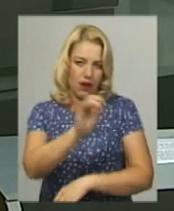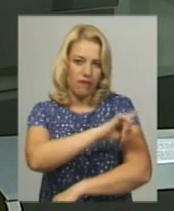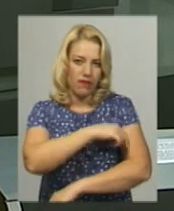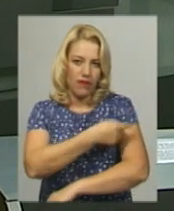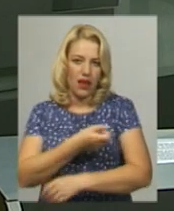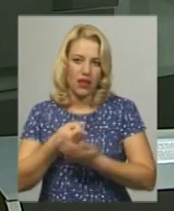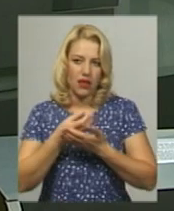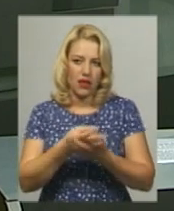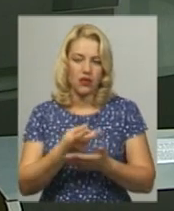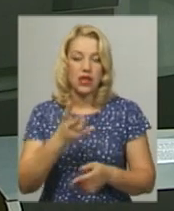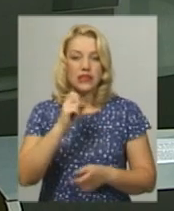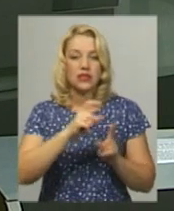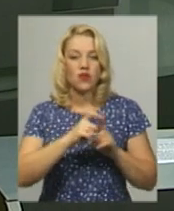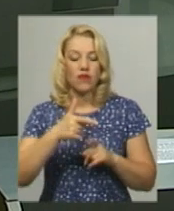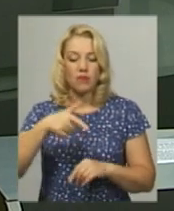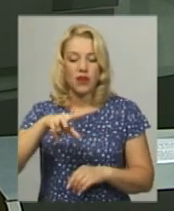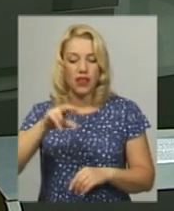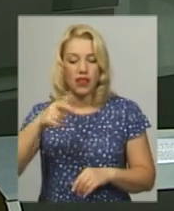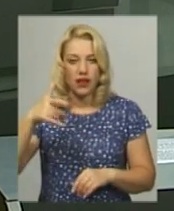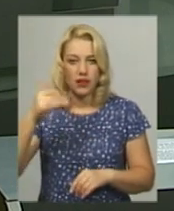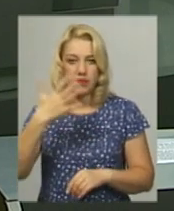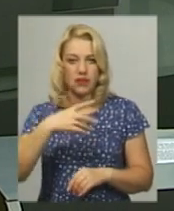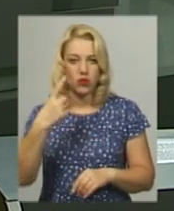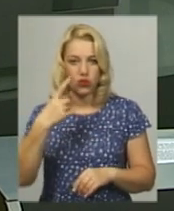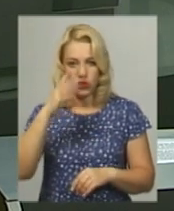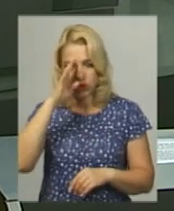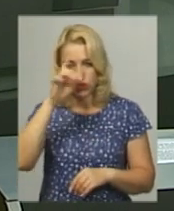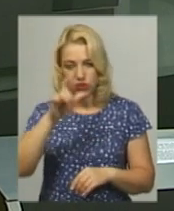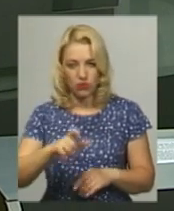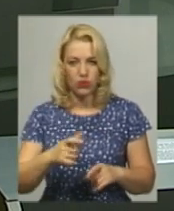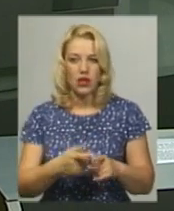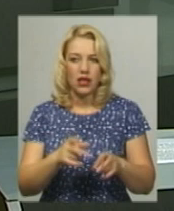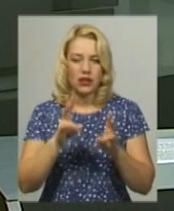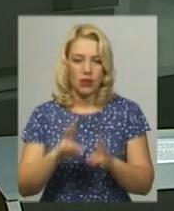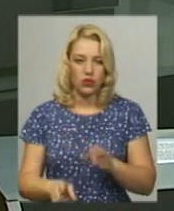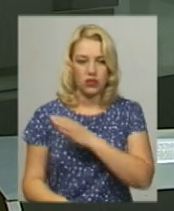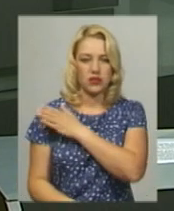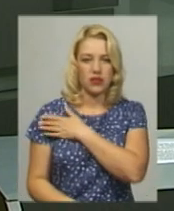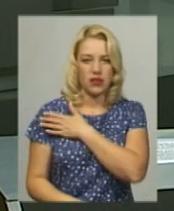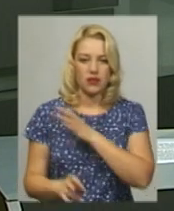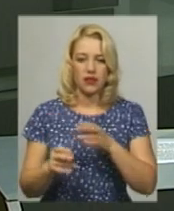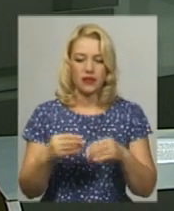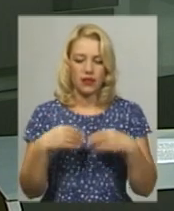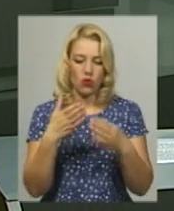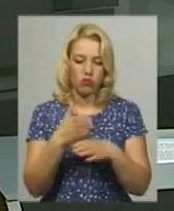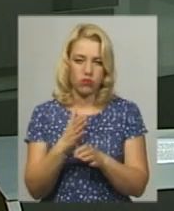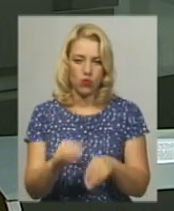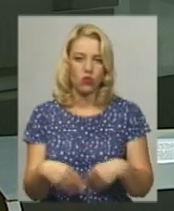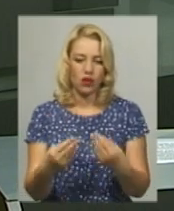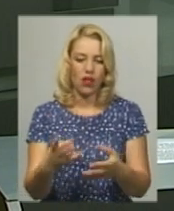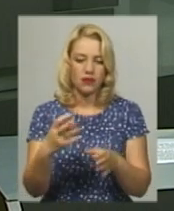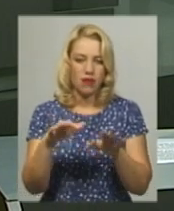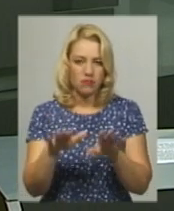За словами Інни Глеги, 51-річному травмованому з забоєм плеча медичну допомогу надали на місці. Від